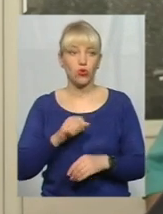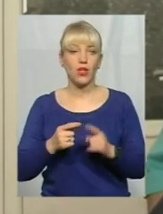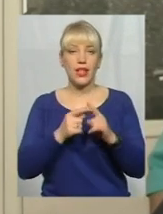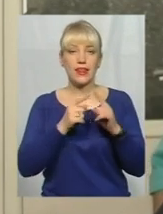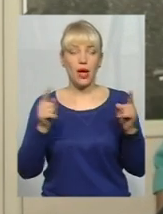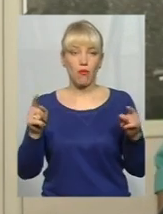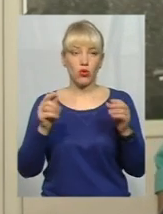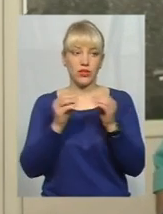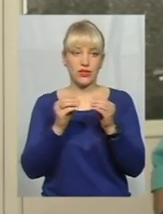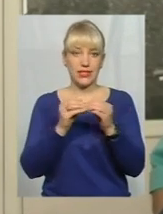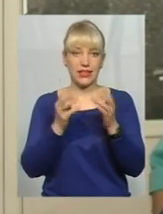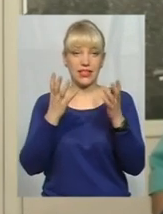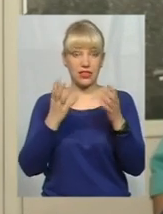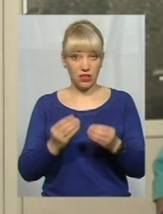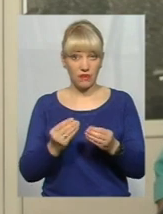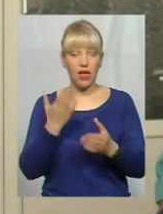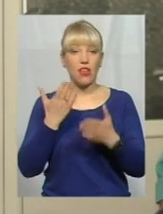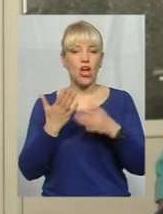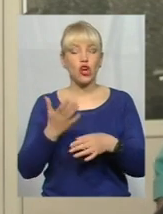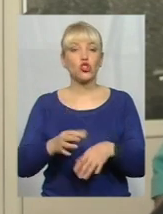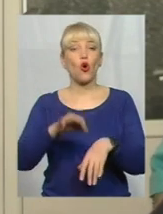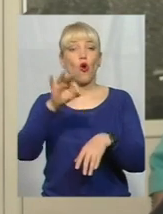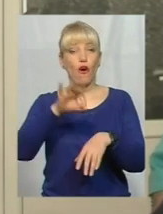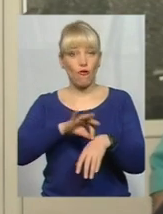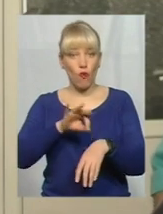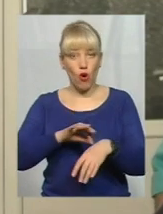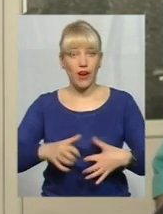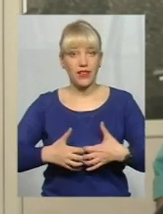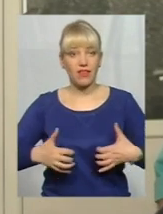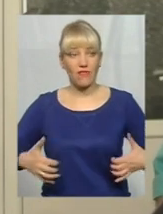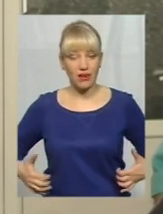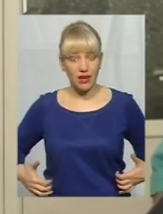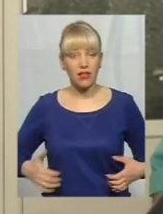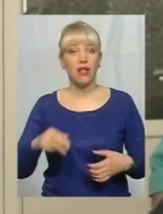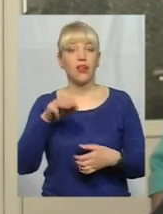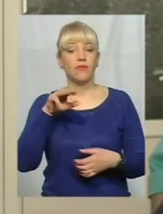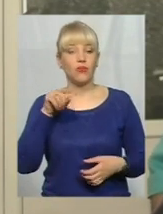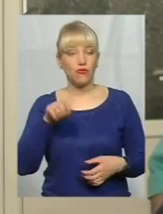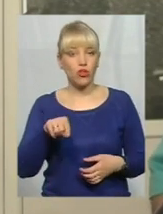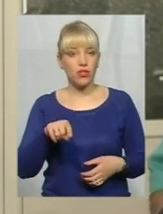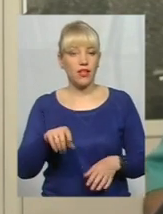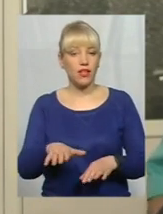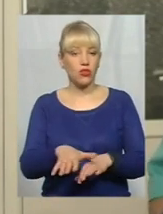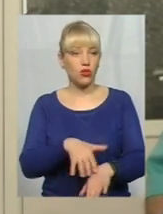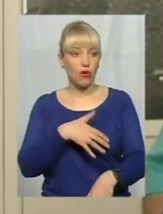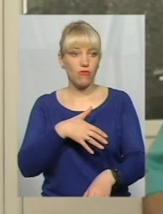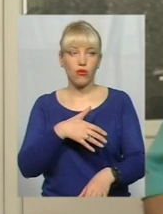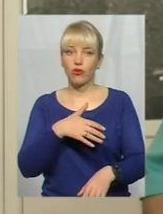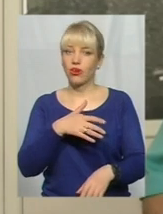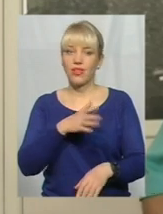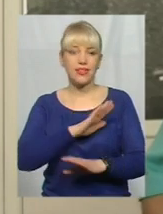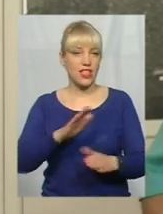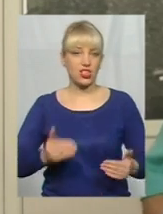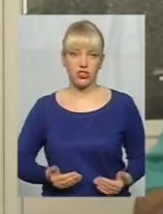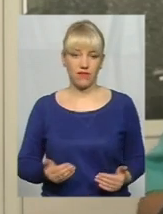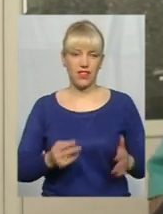протязі 10 днів. Якщо хвора тварина насказ, вона довготривала не живе, більше